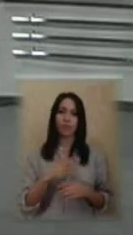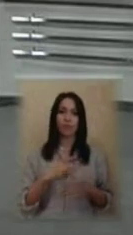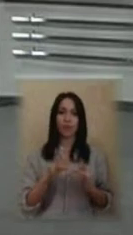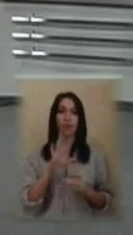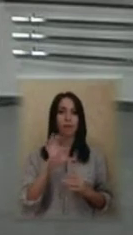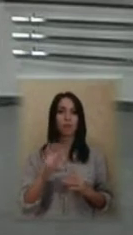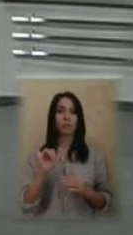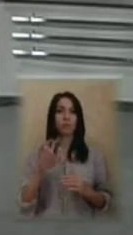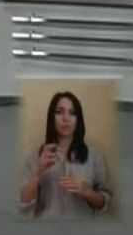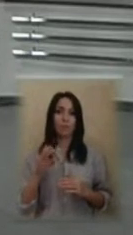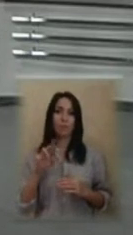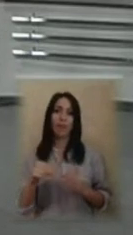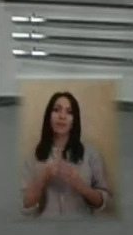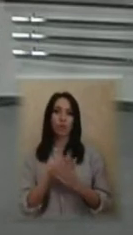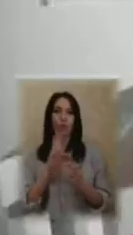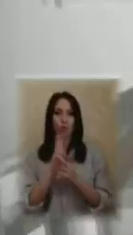До зустрічі!